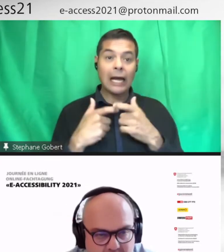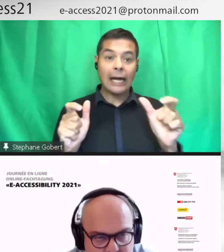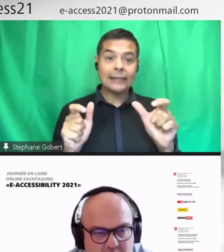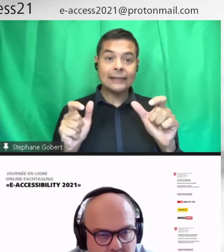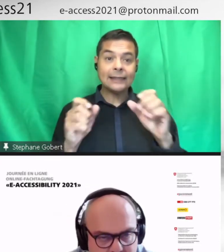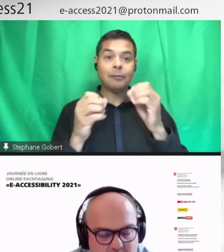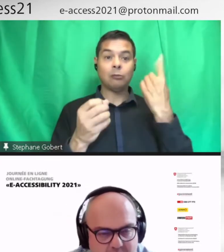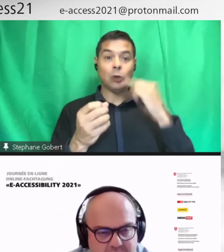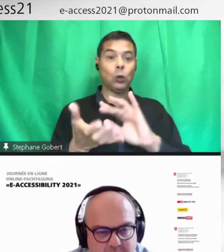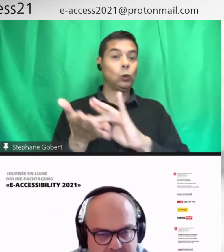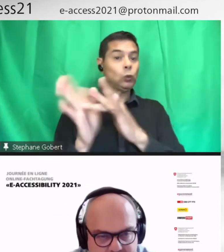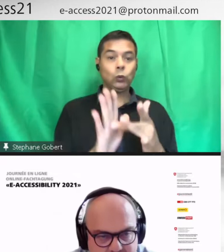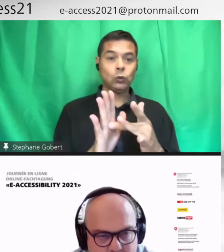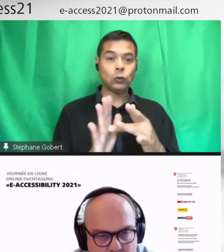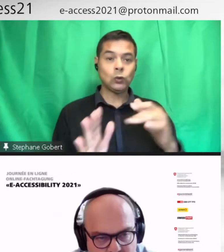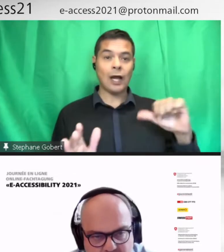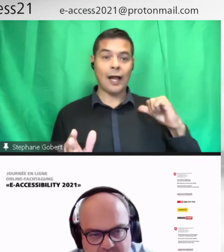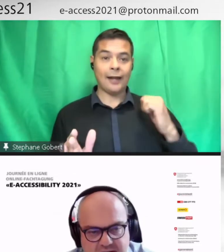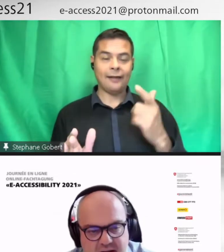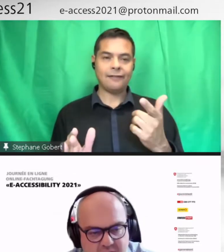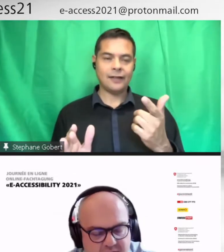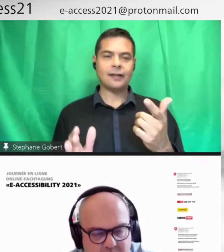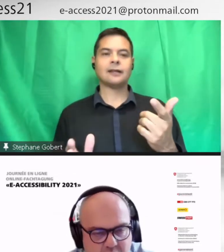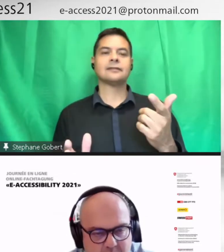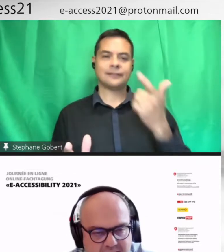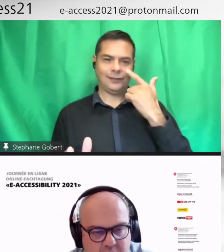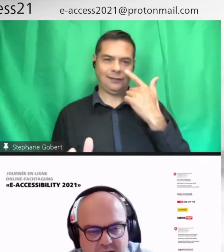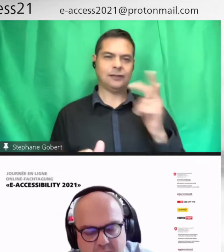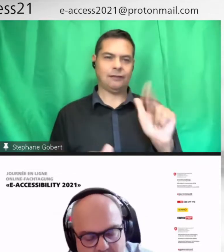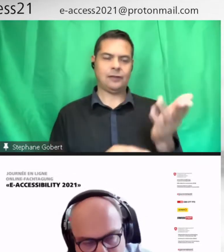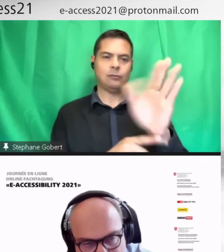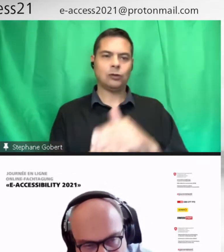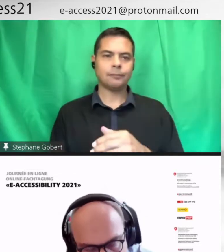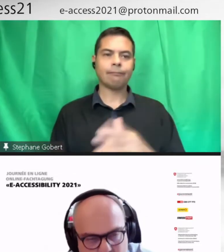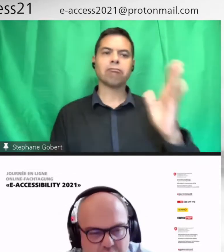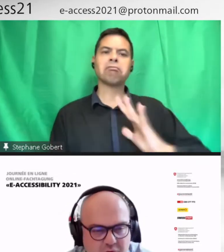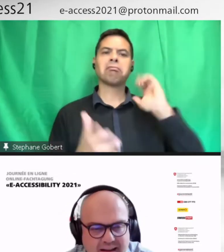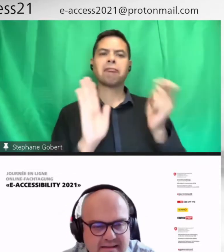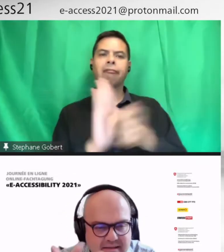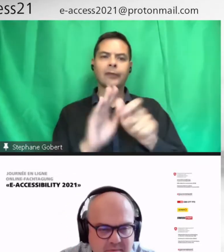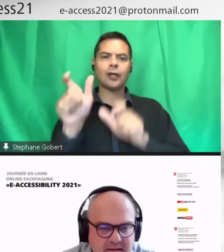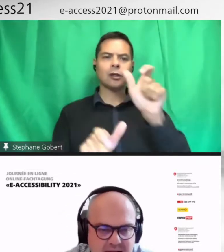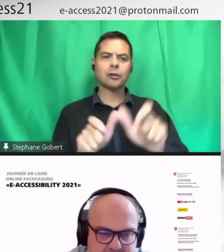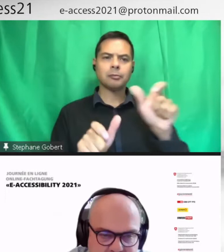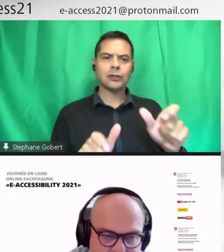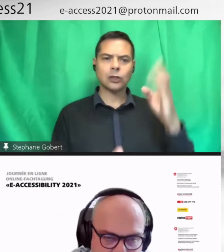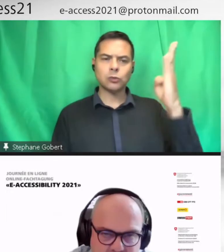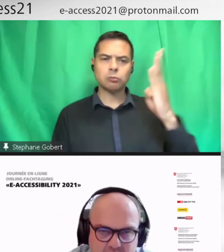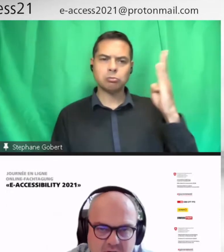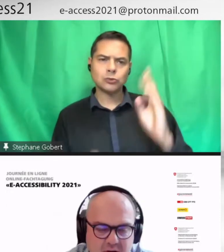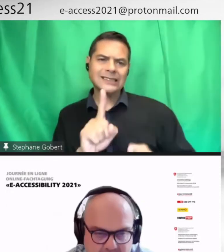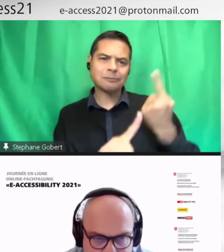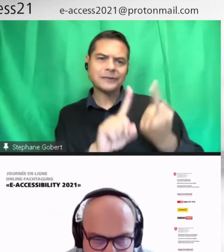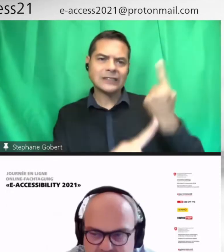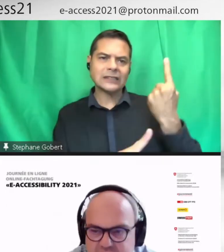Donc, il le point de départ.'était à l'époque, les élèves qui avaient des besoins particuliers. Mais maintenant, on parle vraiment plutôt de l'accessibilité.'était des élèves qui étaient aveugles,